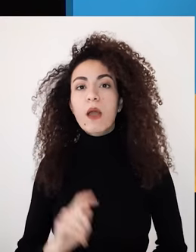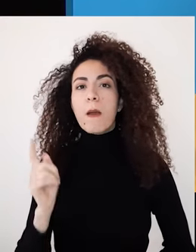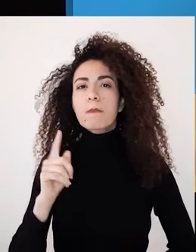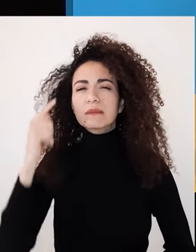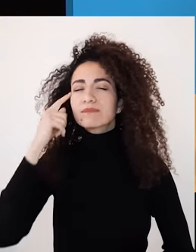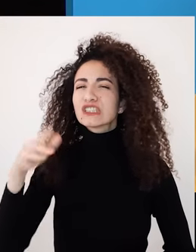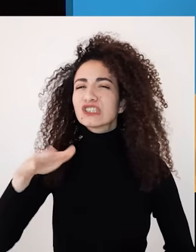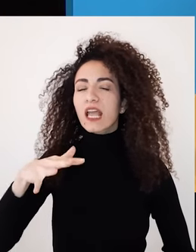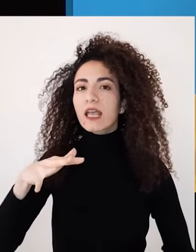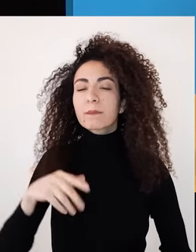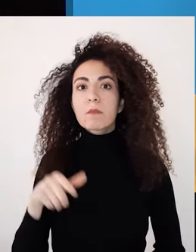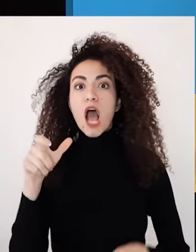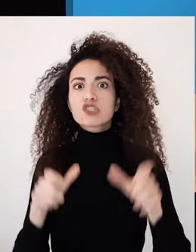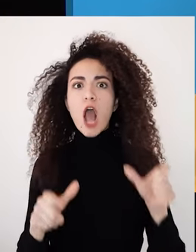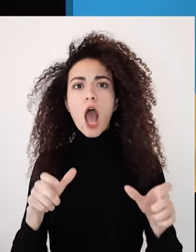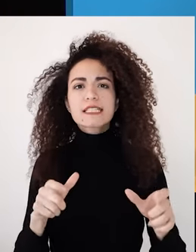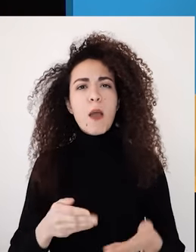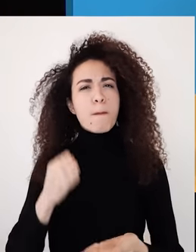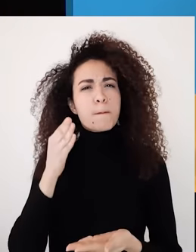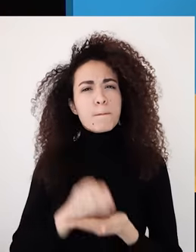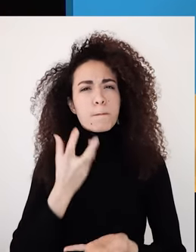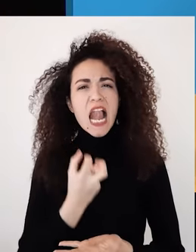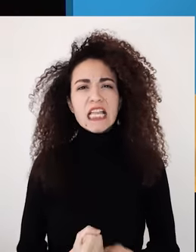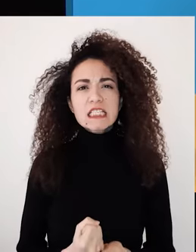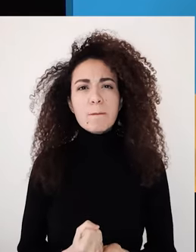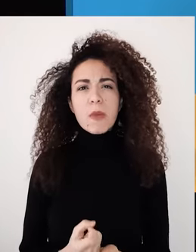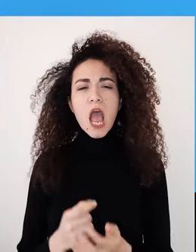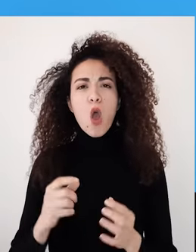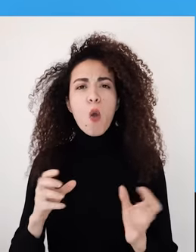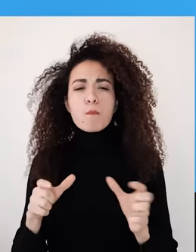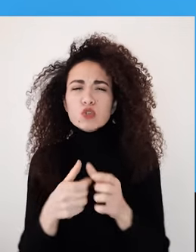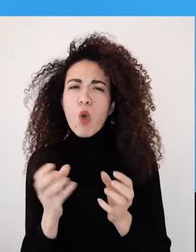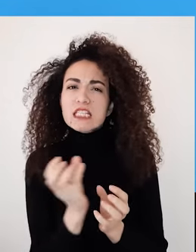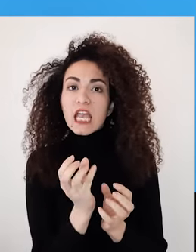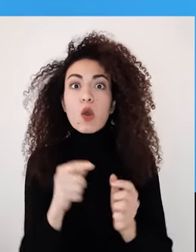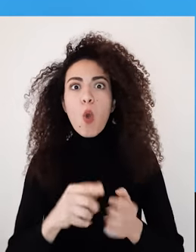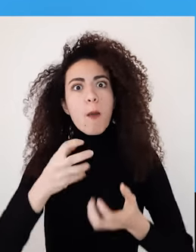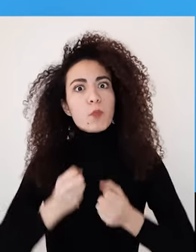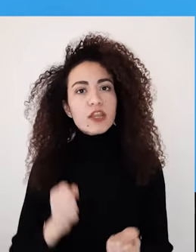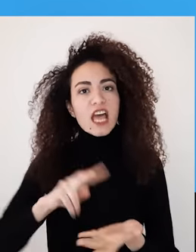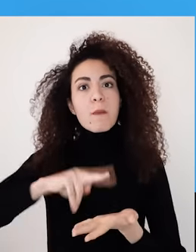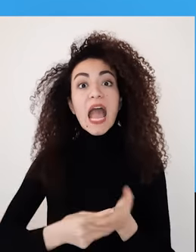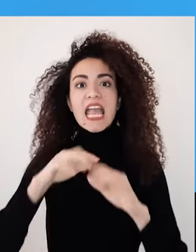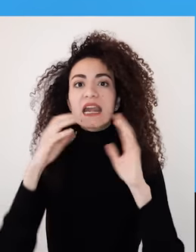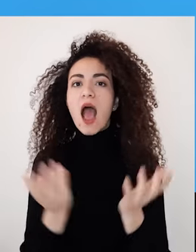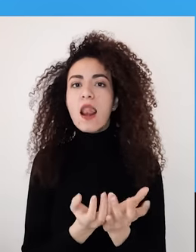مجموعة صغيرة من المواطنين المتيقذين الملتزمين في تغيير العالم فهذا هو الشيء الوحيد